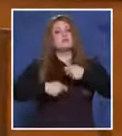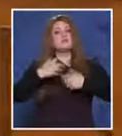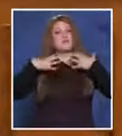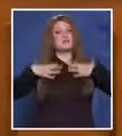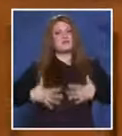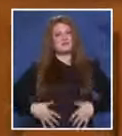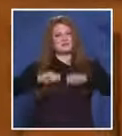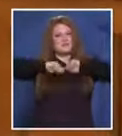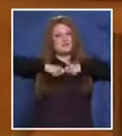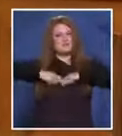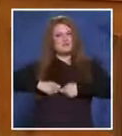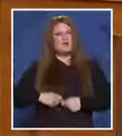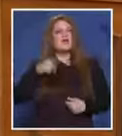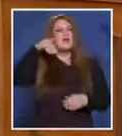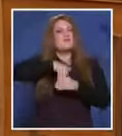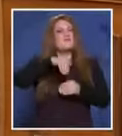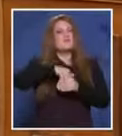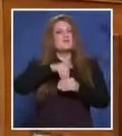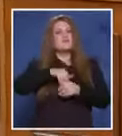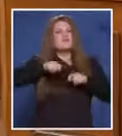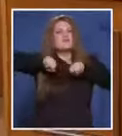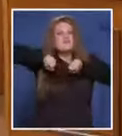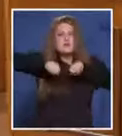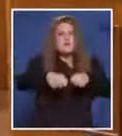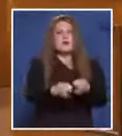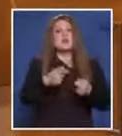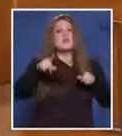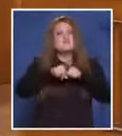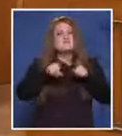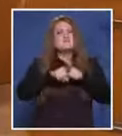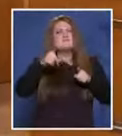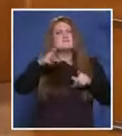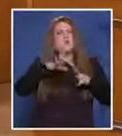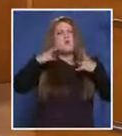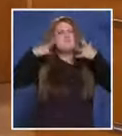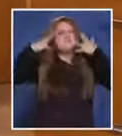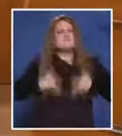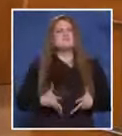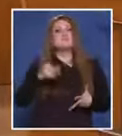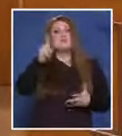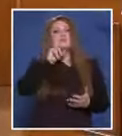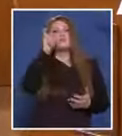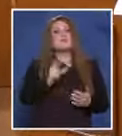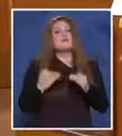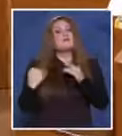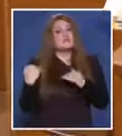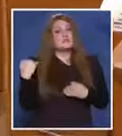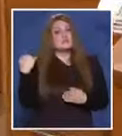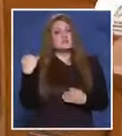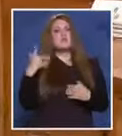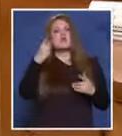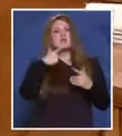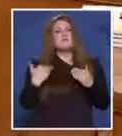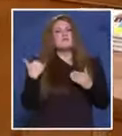телесната повреда се характеризират с условия на мъчителност за жертвата, като същите действия са извършени спрямо лице в напредна възраст, което поради